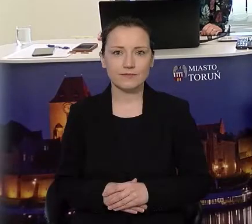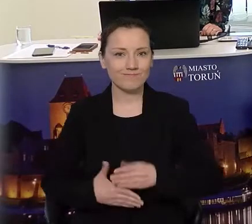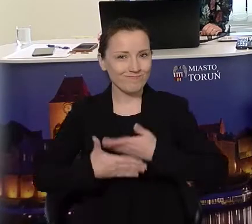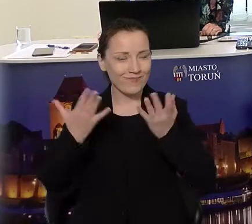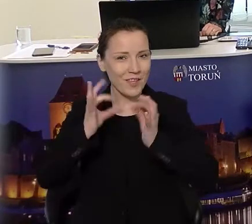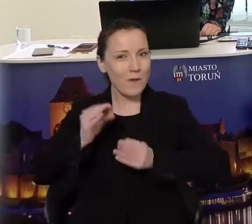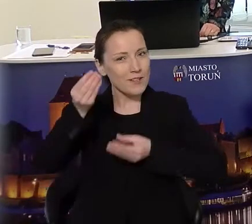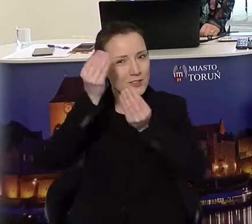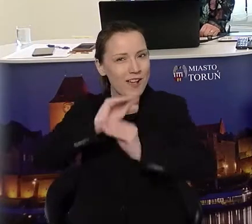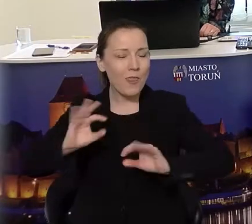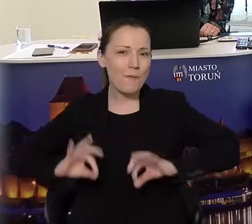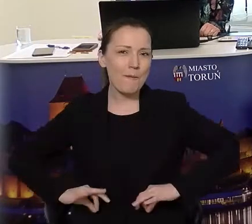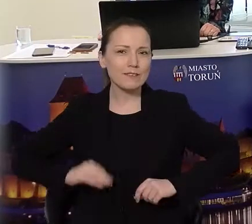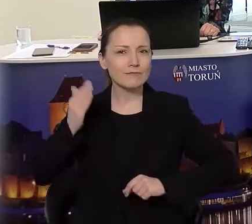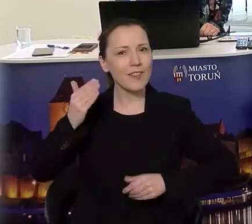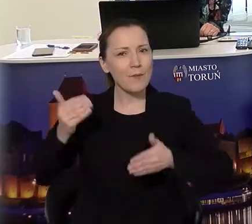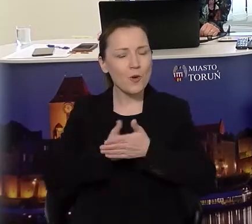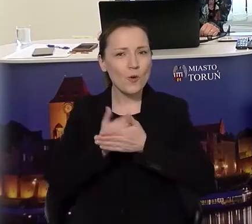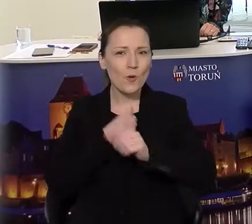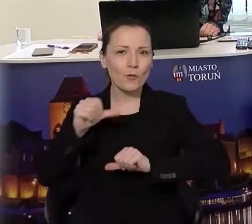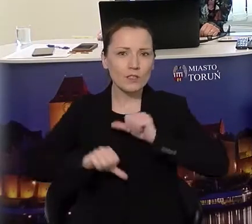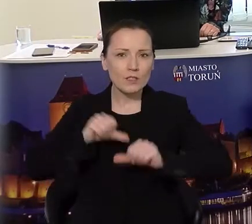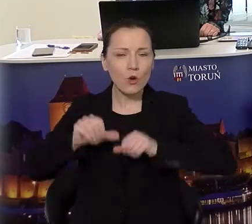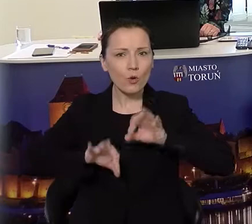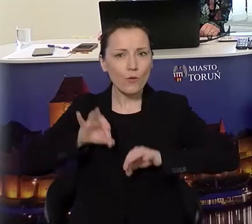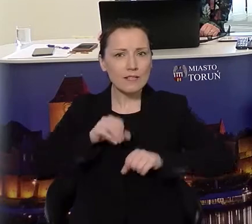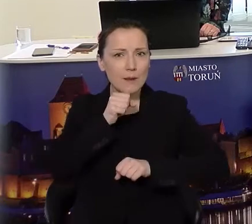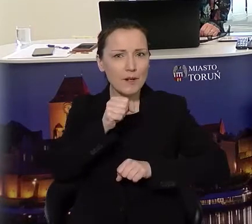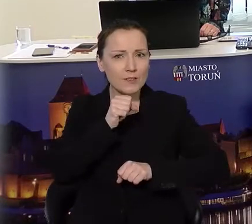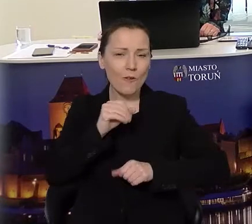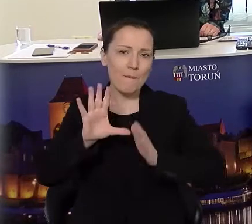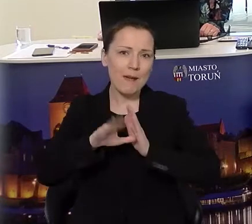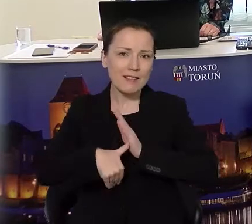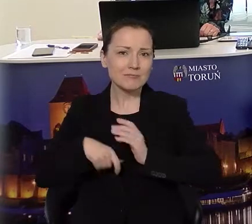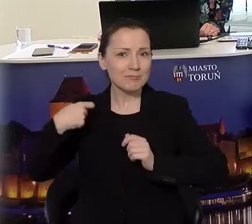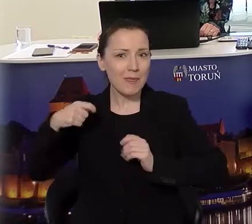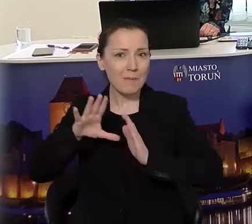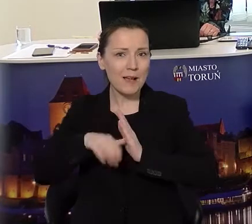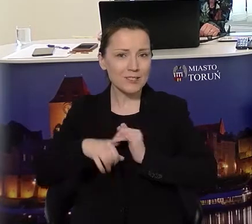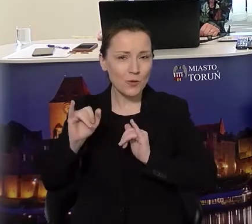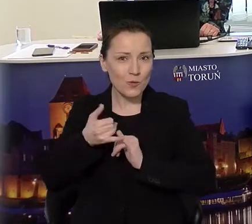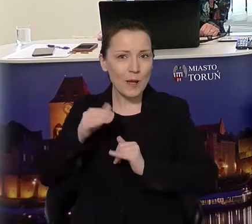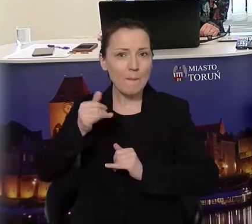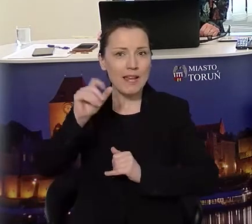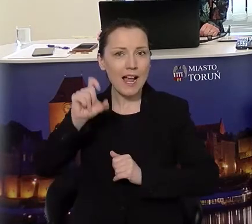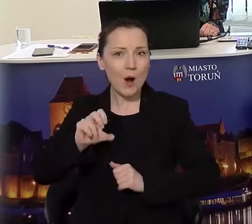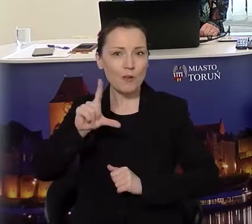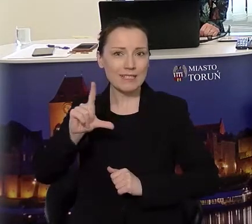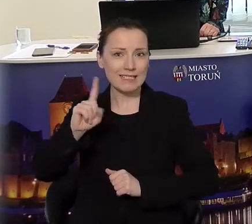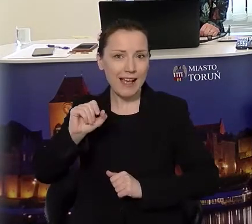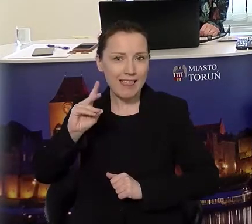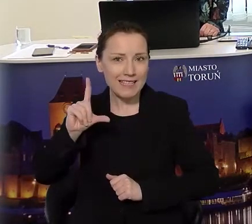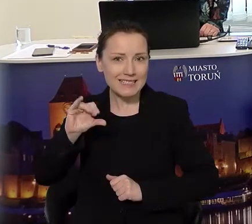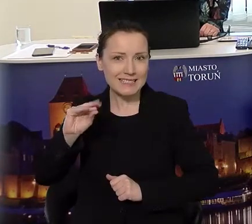Dzień dobry, szanowni państwo. Witam w nowym roku na konferencji prasowej prezydenta miasta Torunia. Prezydent Michał Zalewski razem z nami. Dzień dobry, panie